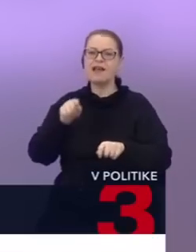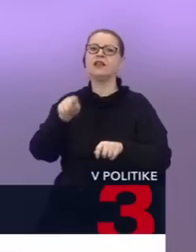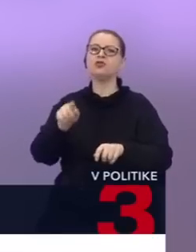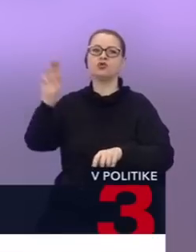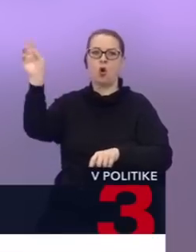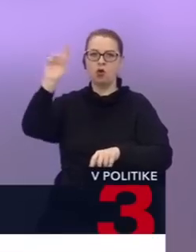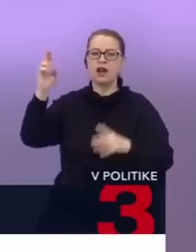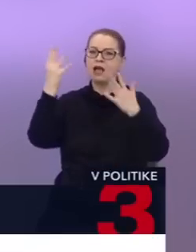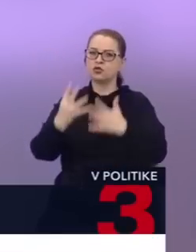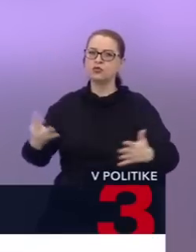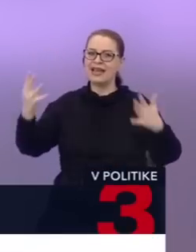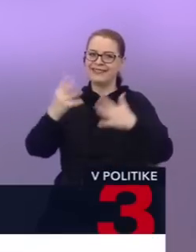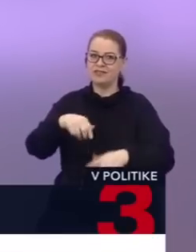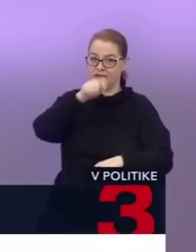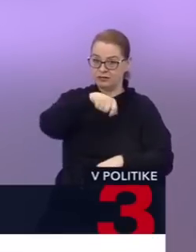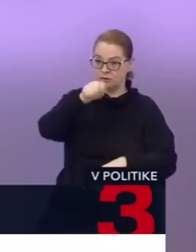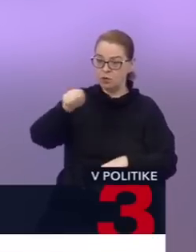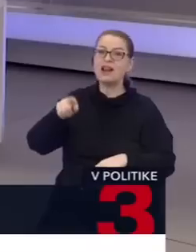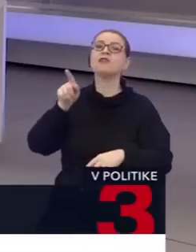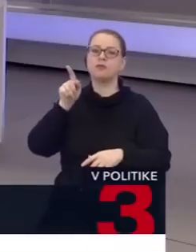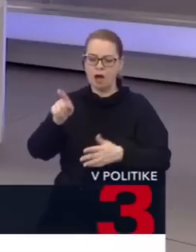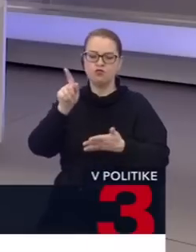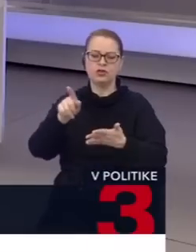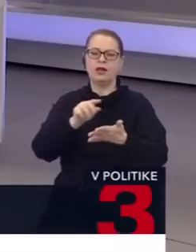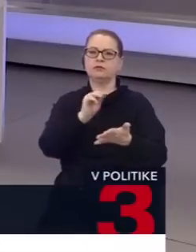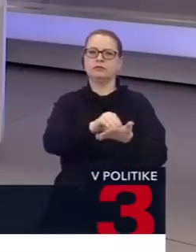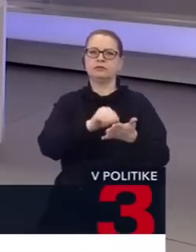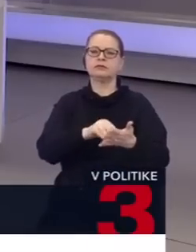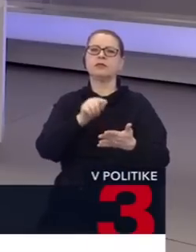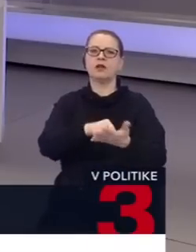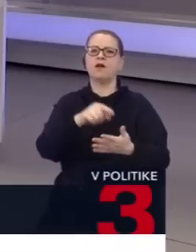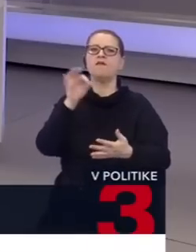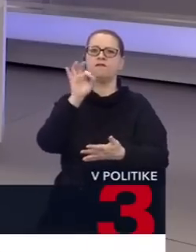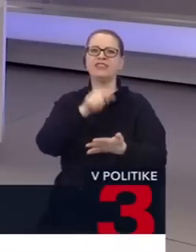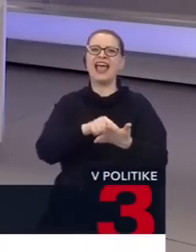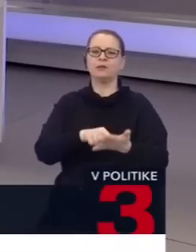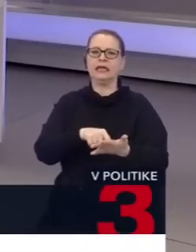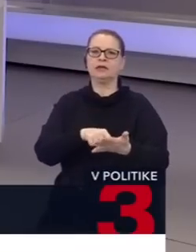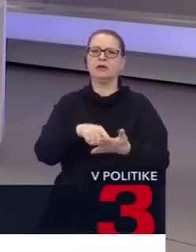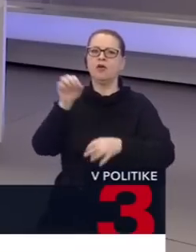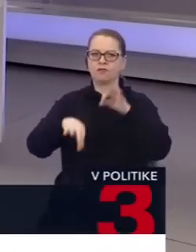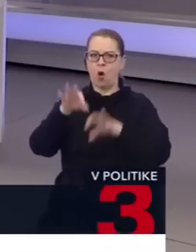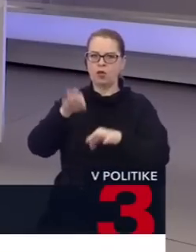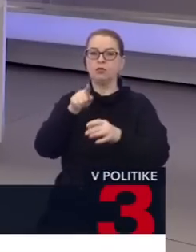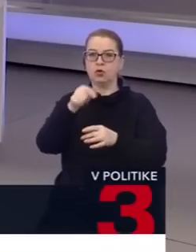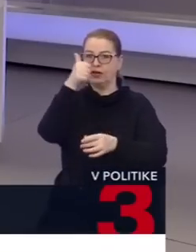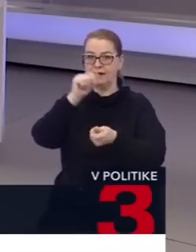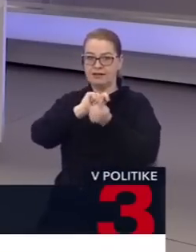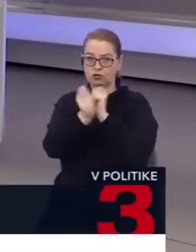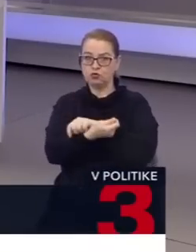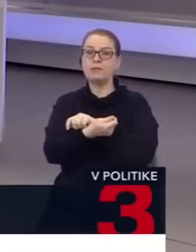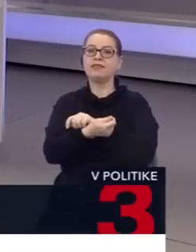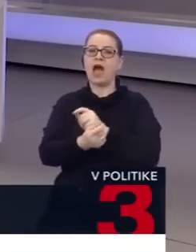a tam bude napísaný presne termín volieb. To je jedna vec, ktorá bude súčasťou zmeny ústavy. Druhé